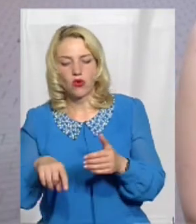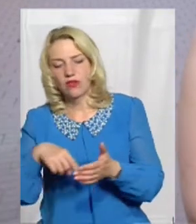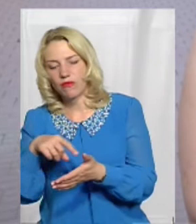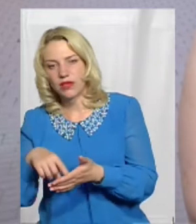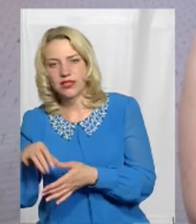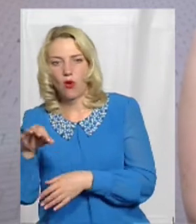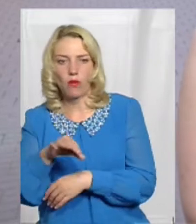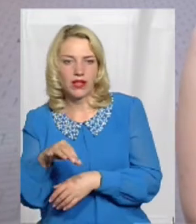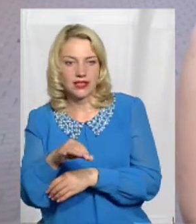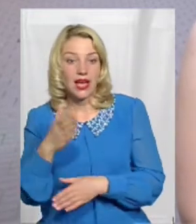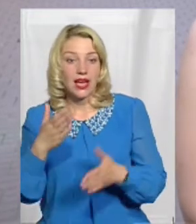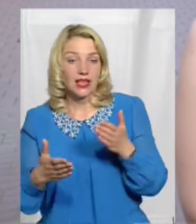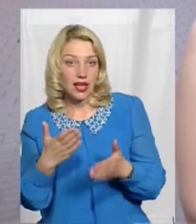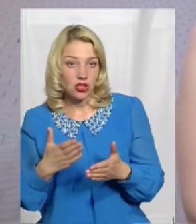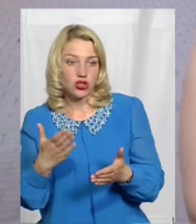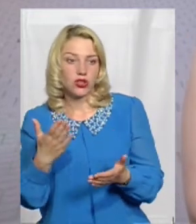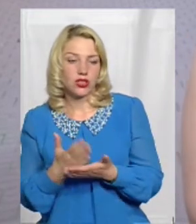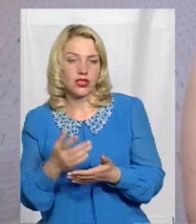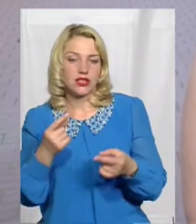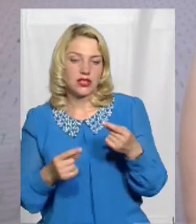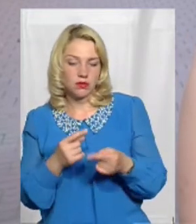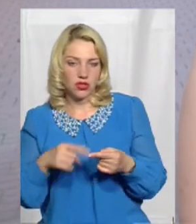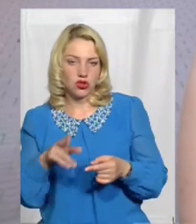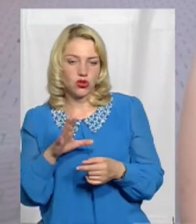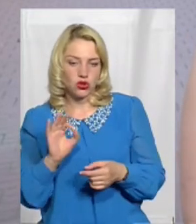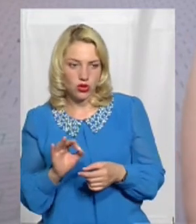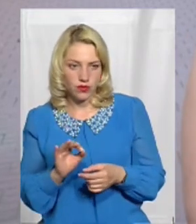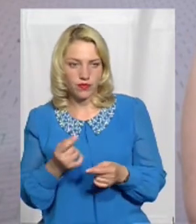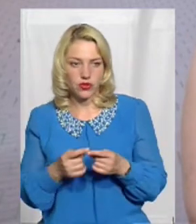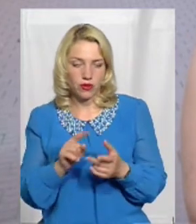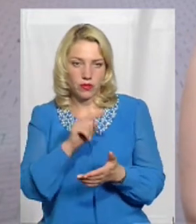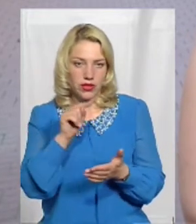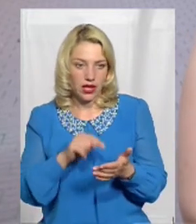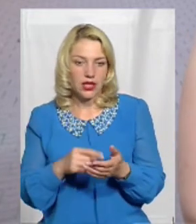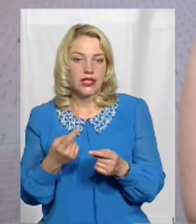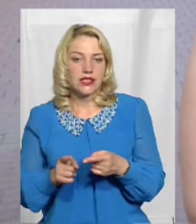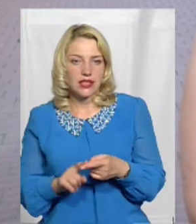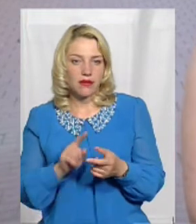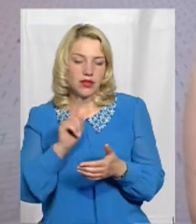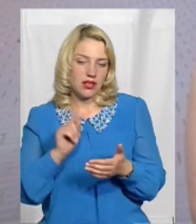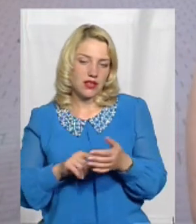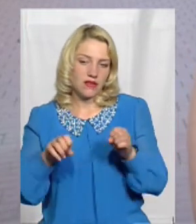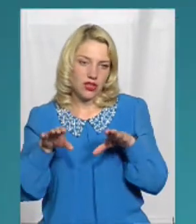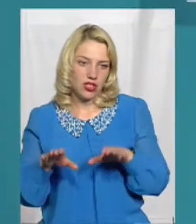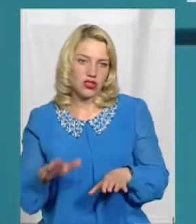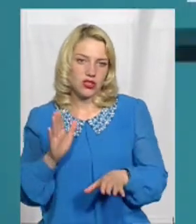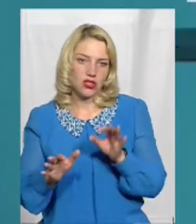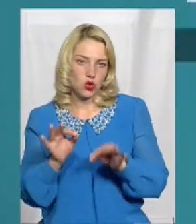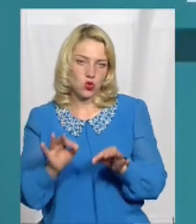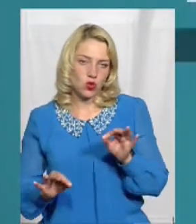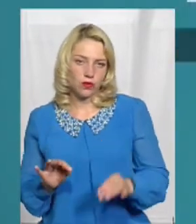Якщо є якийсь спір з приводу якраз даного питання, то це питання вирішується виключно судом